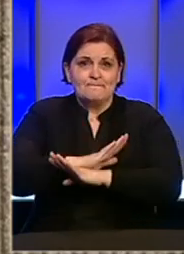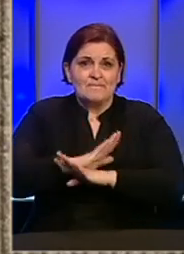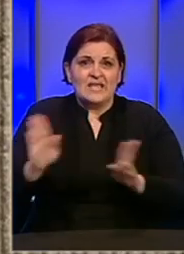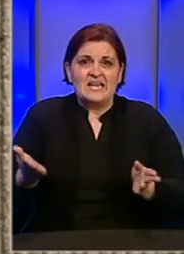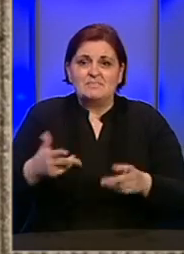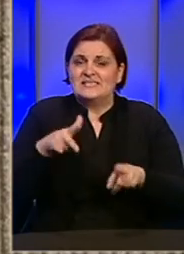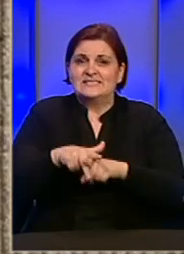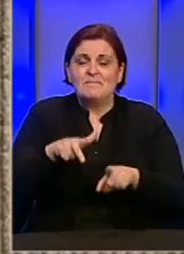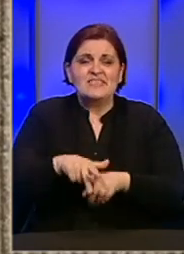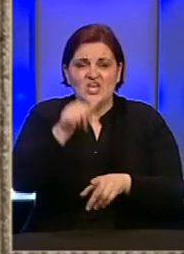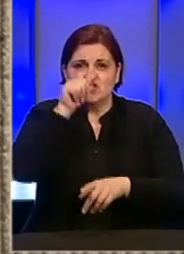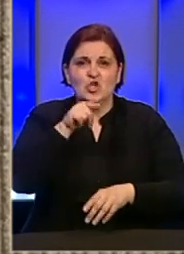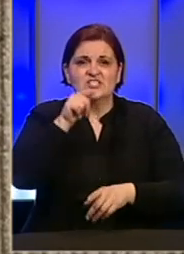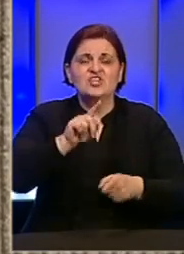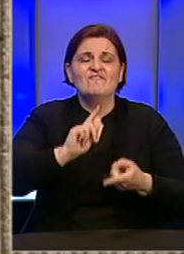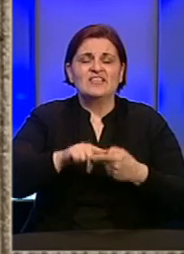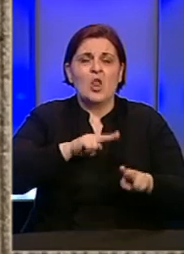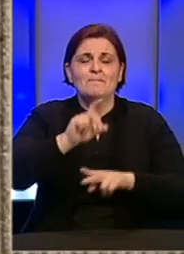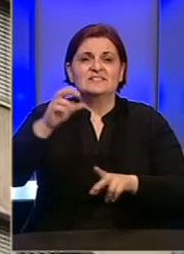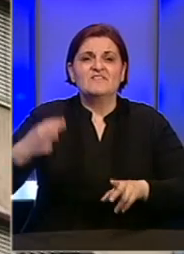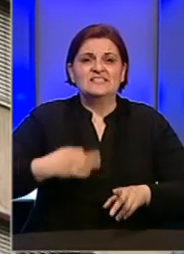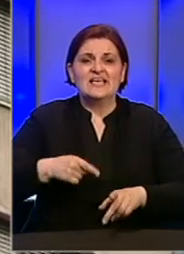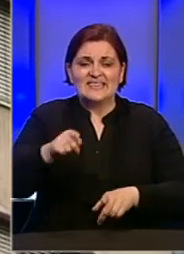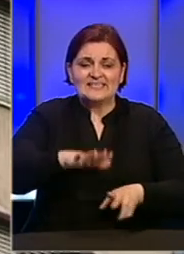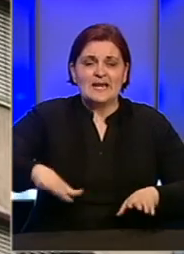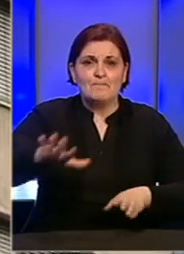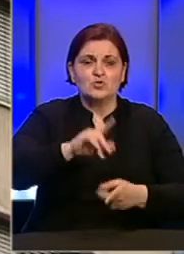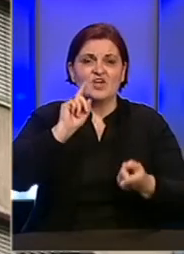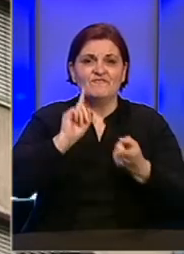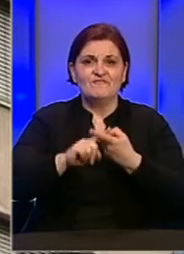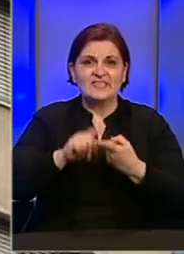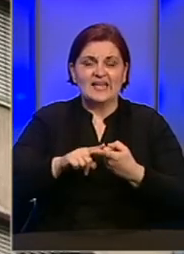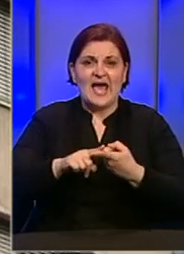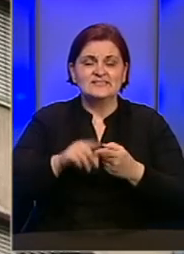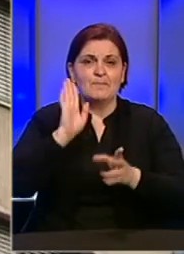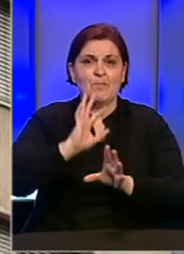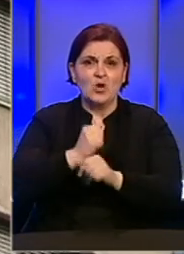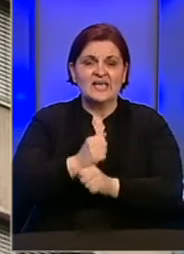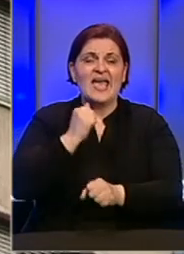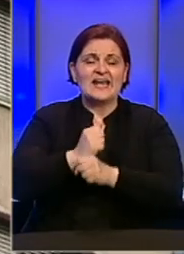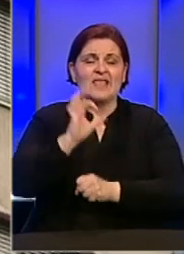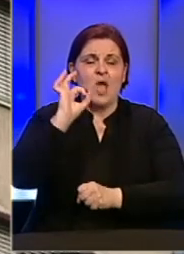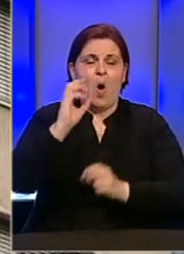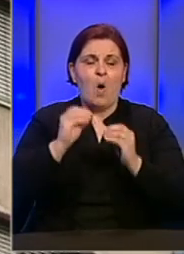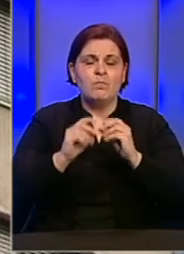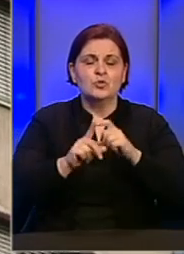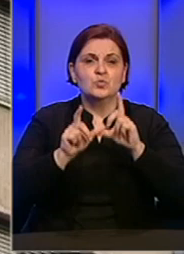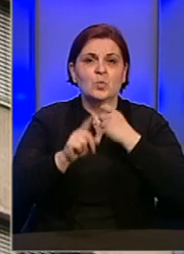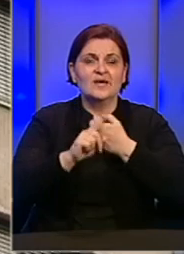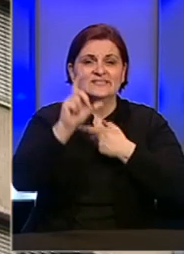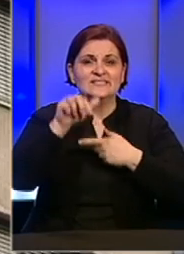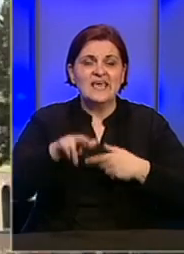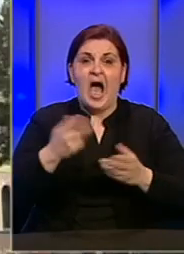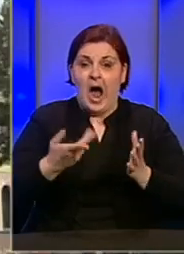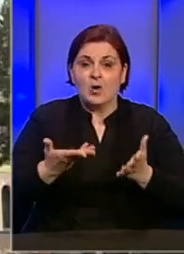realnih prepreka, barem što se tiče Federalnog ministarstva zdravstva, da se i na području Federacije BiH ne rade obdukcije ukoliko se za